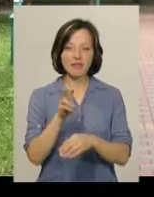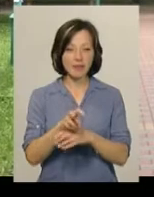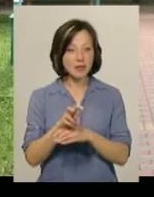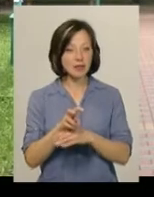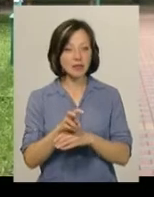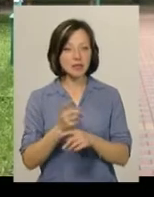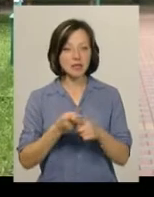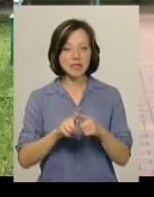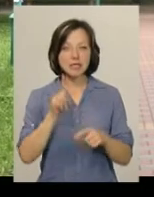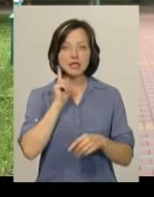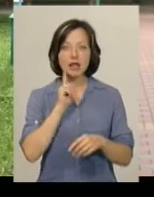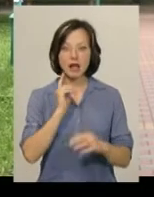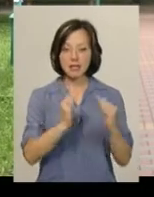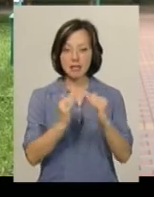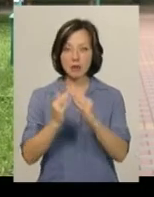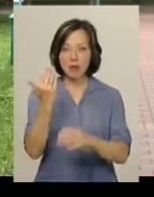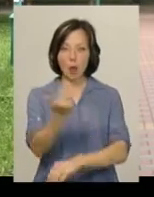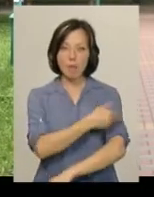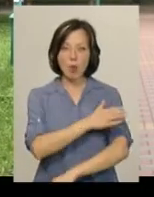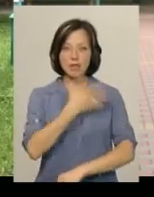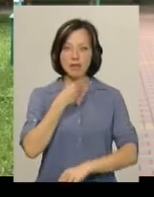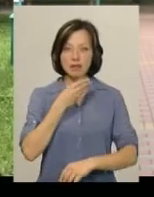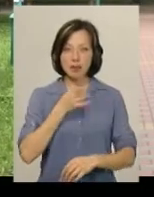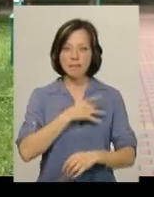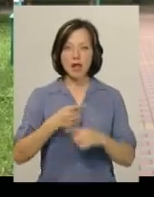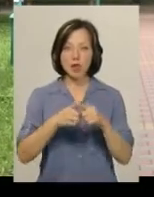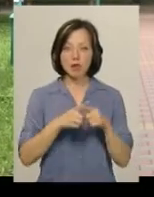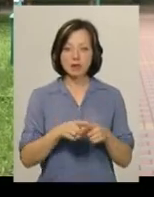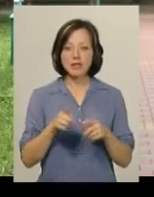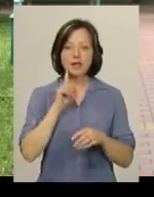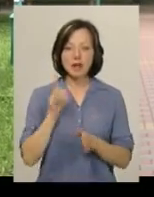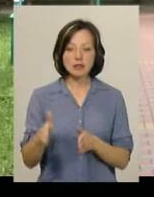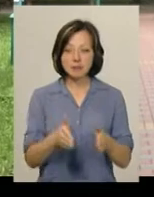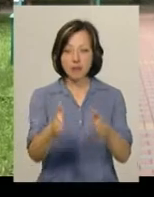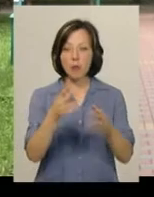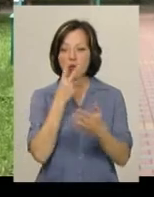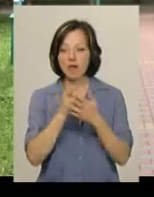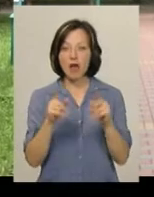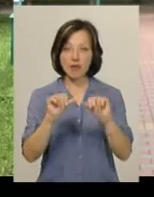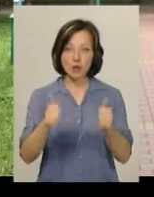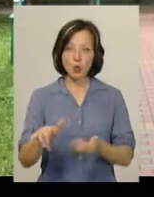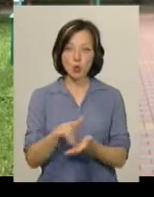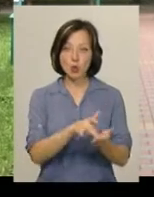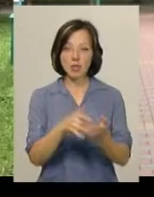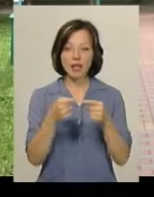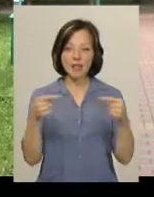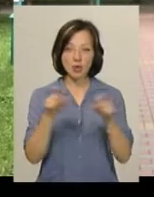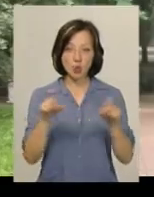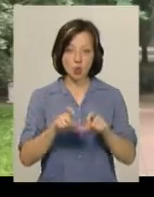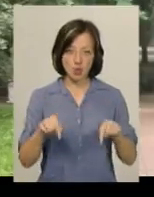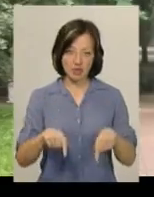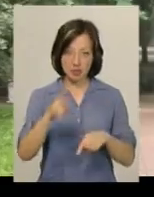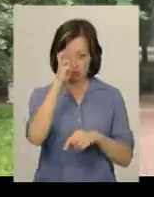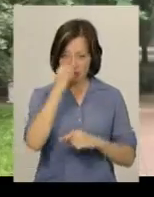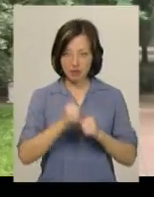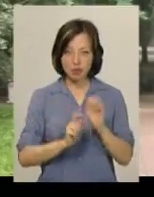відвідати зелені садиби Польщі, Литви, Білорусі, проїхати з зеленими стежками, подивитися, як виглядає туристична інфраструктура в цих країнах.